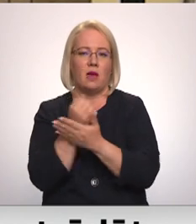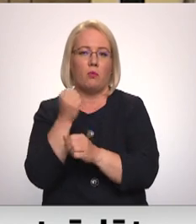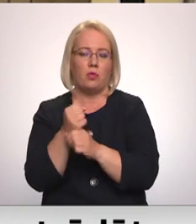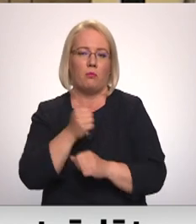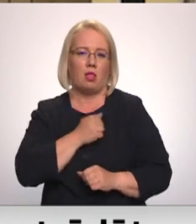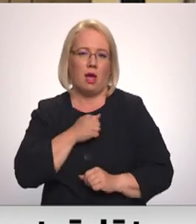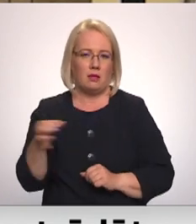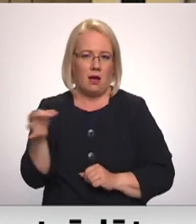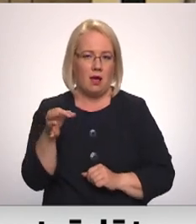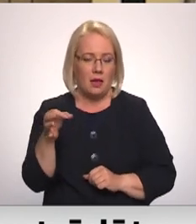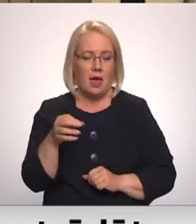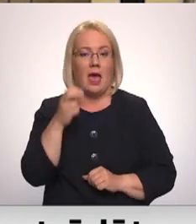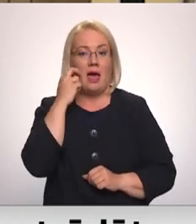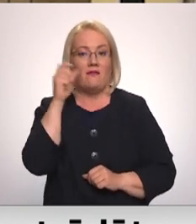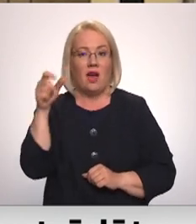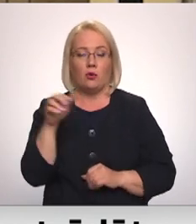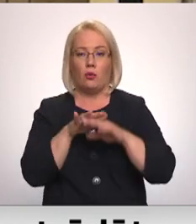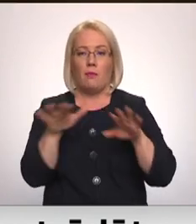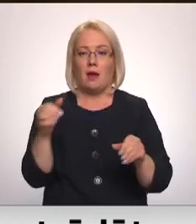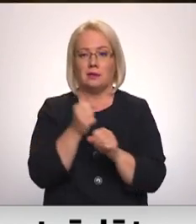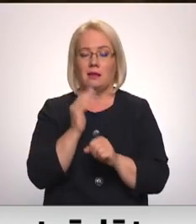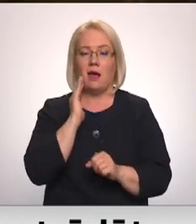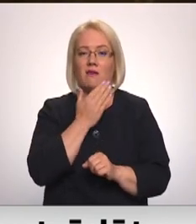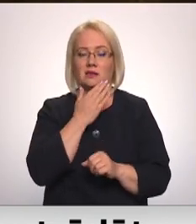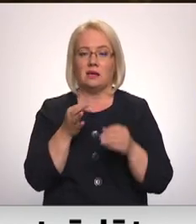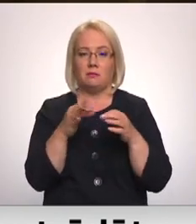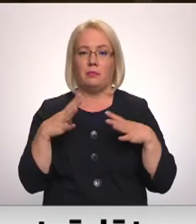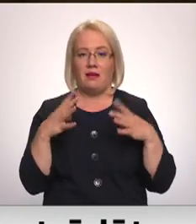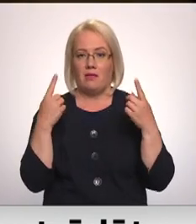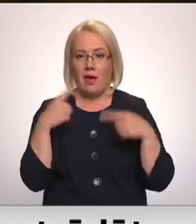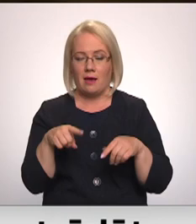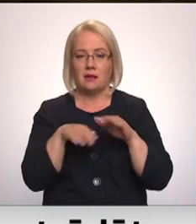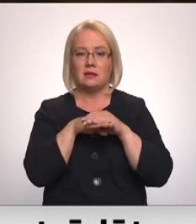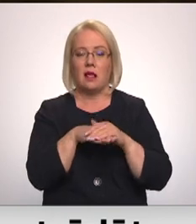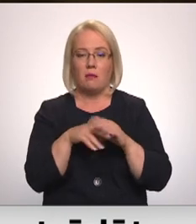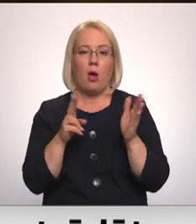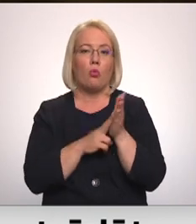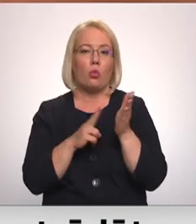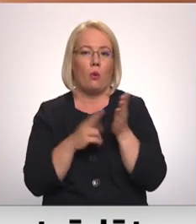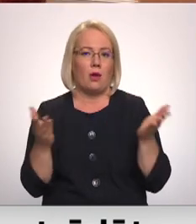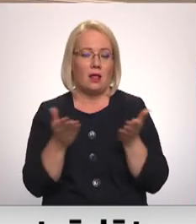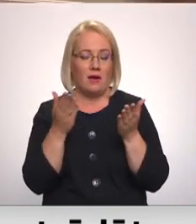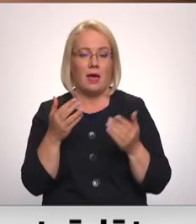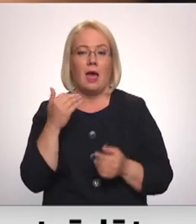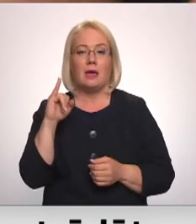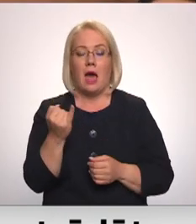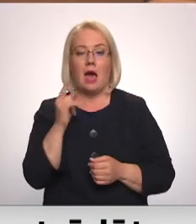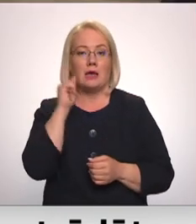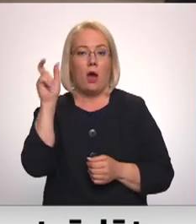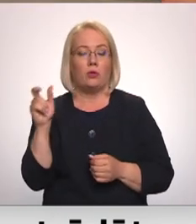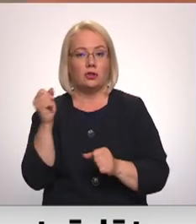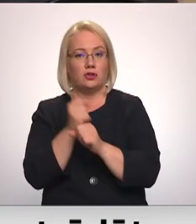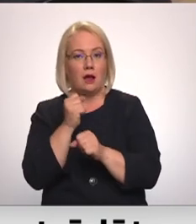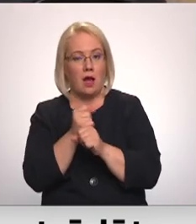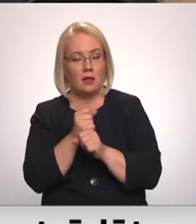Vecāki, kuru bērni strādā vasaras brīvlaikā, saglabā nodokļu atvienglojums. Jauniešiem sākot strādāt, ir jāizvēlas vai